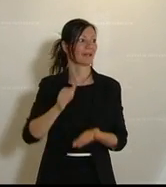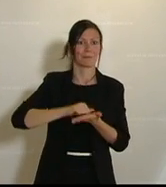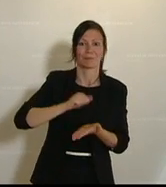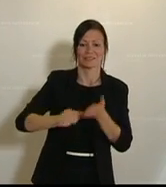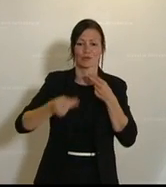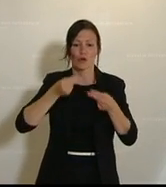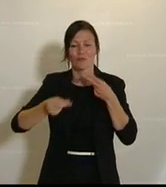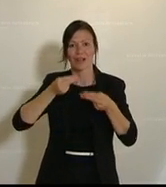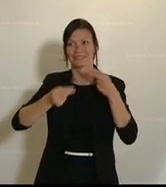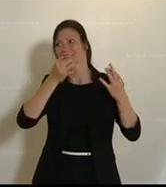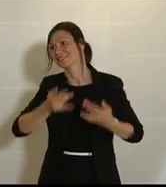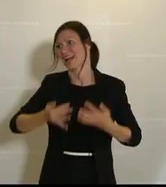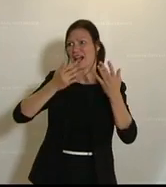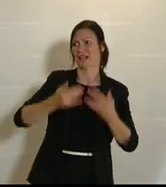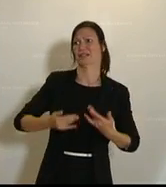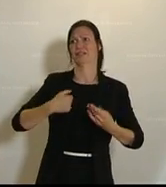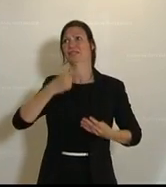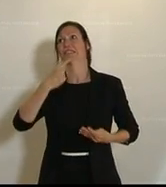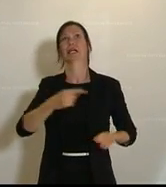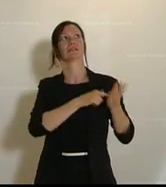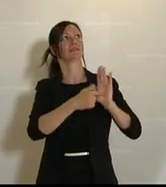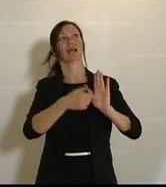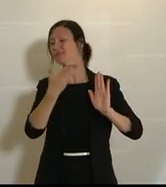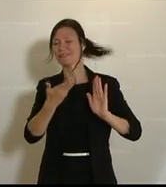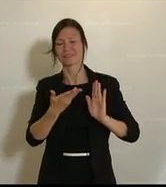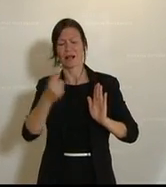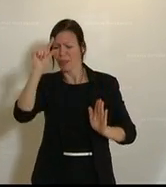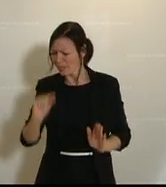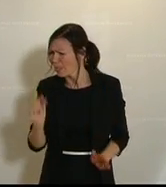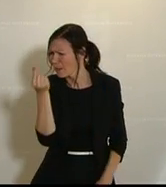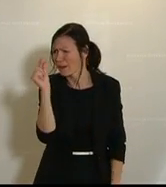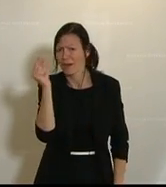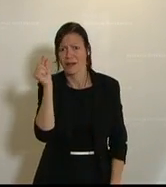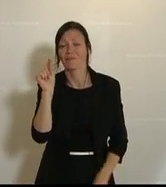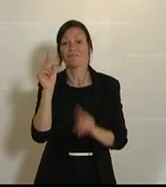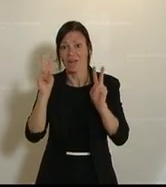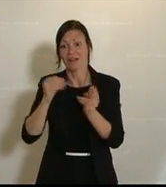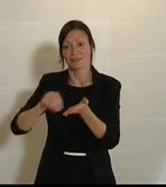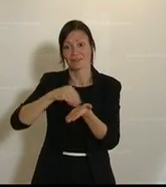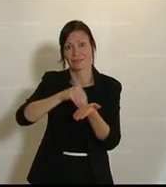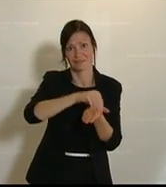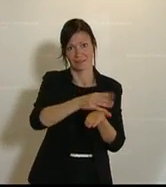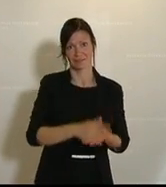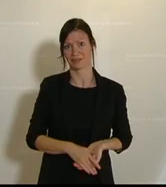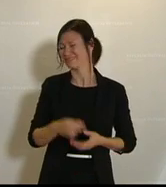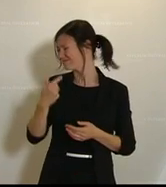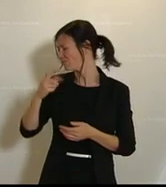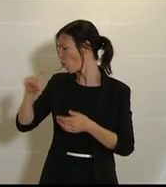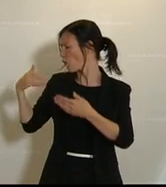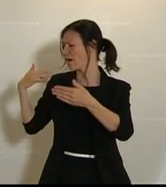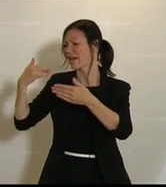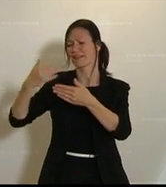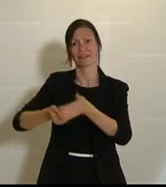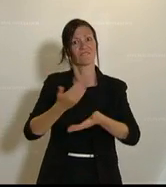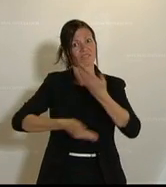an Zahlen jonglieren und herumschmeißen. All das ist im Endeffekt das Vertrauen, was Sie in den letzten Wochen zerstört haben im